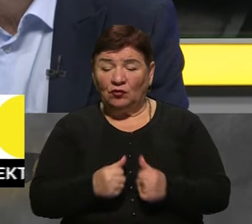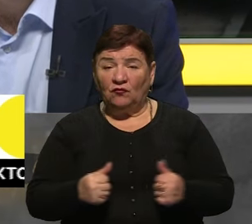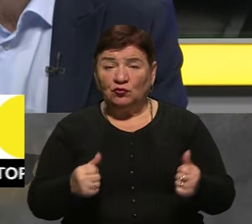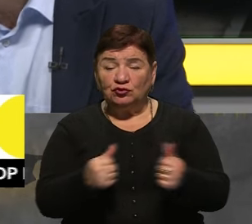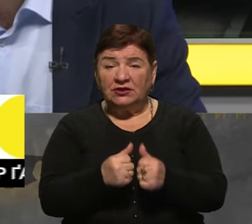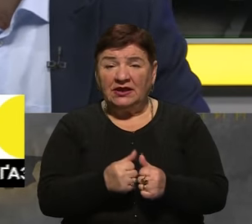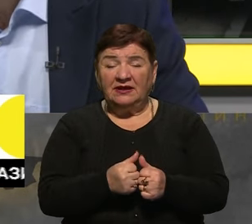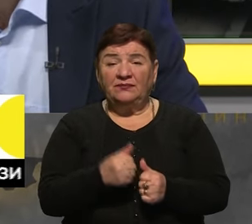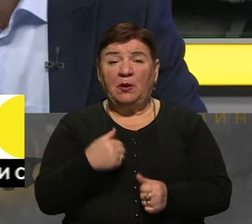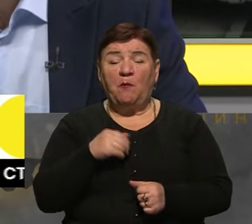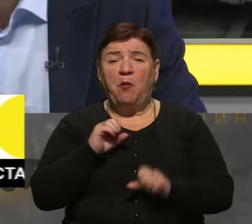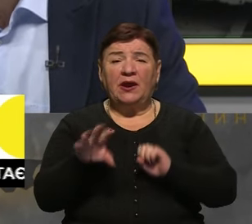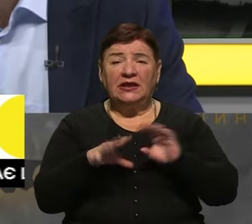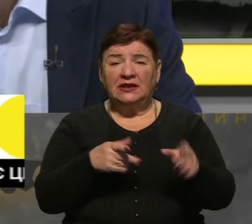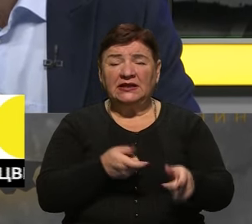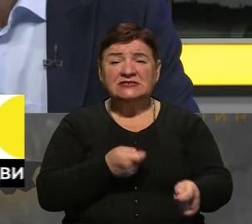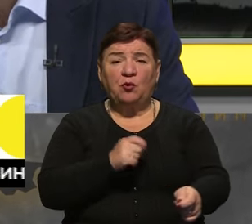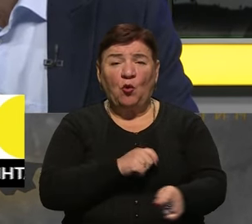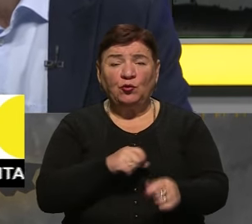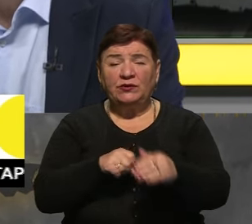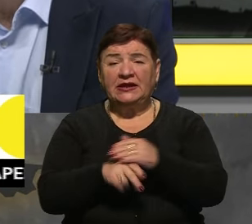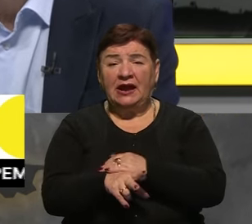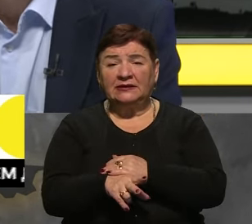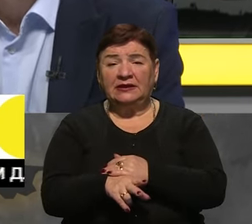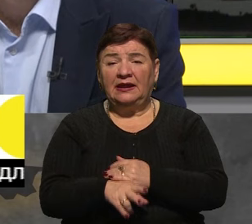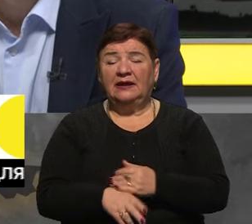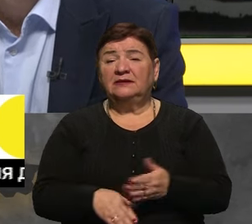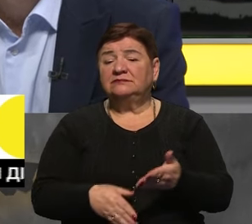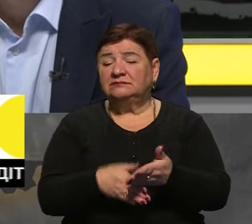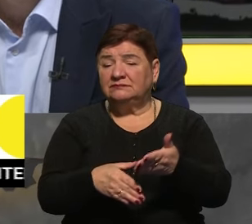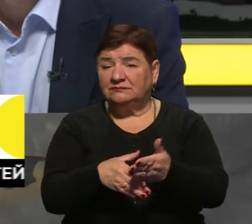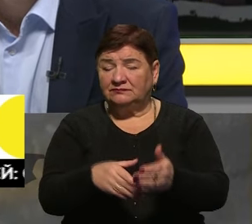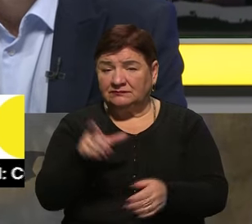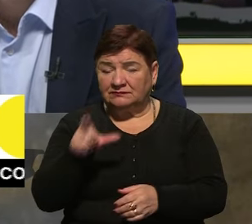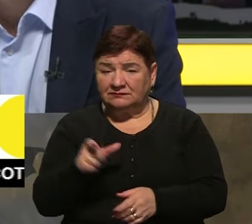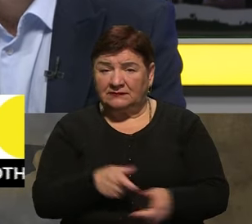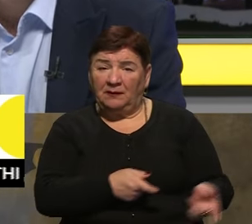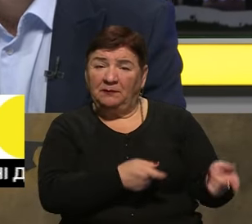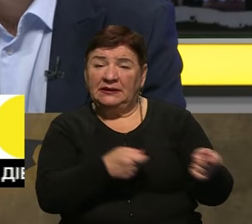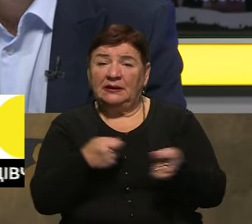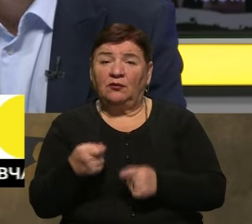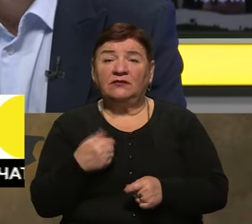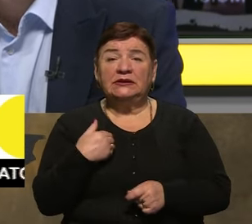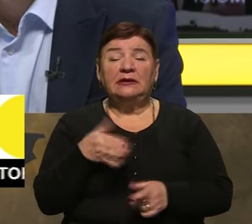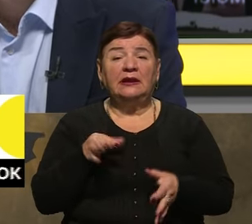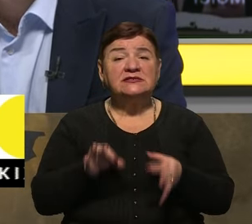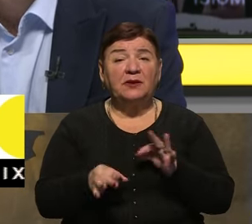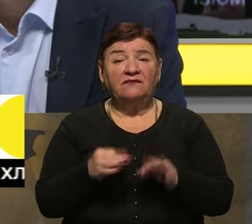В отогі росіяни покидали зброю, тікали, довелося їм підмогу підтягувати. Але насправді вони